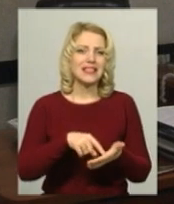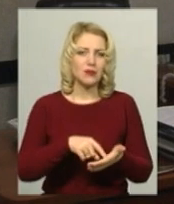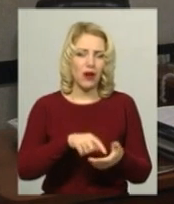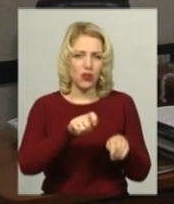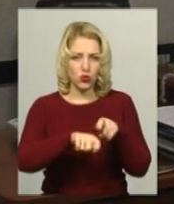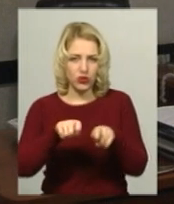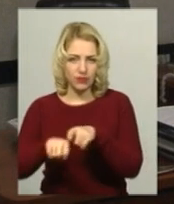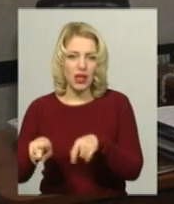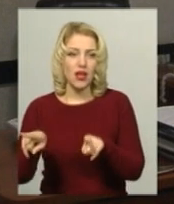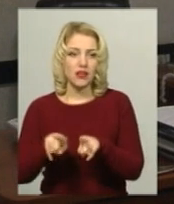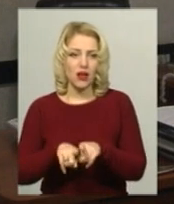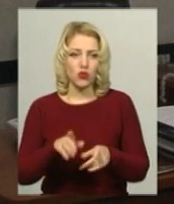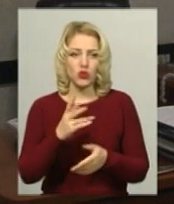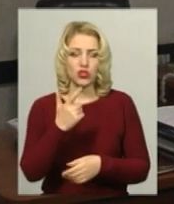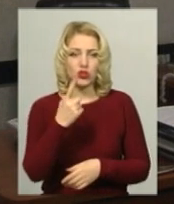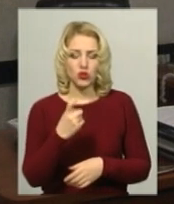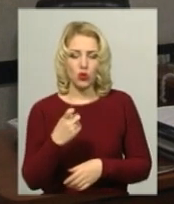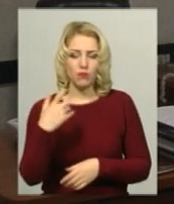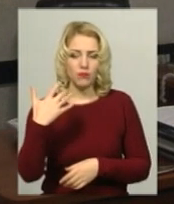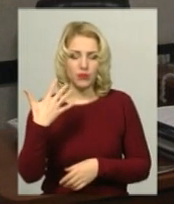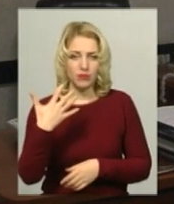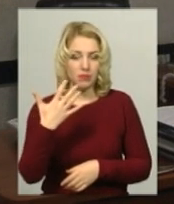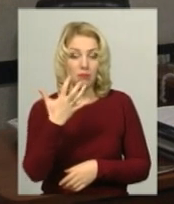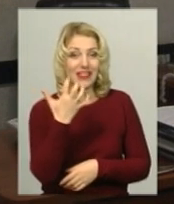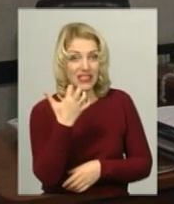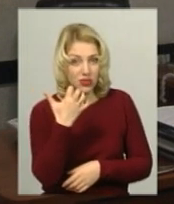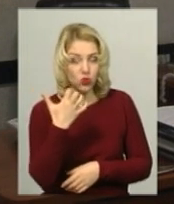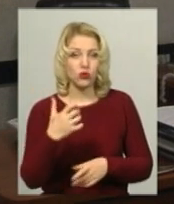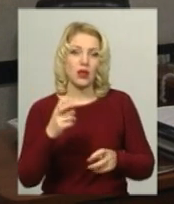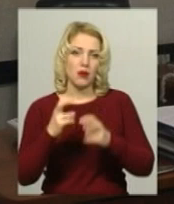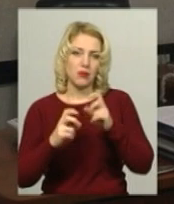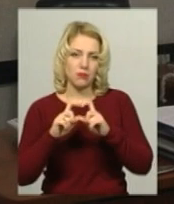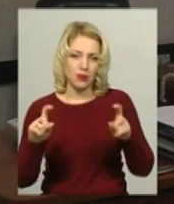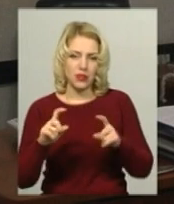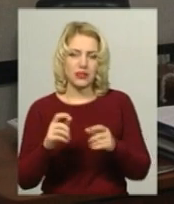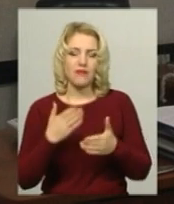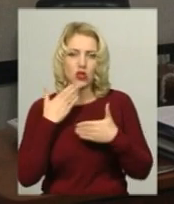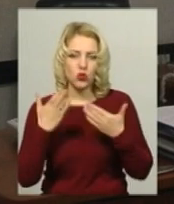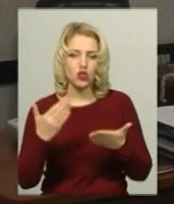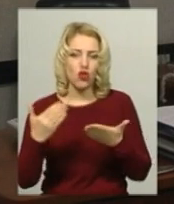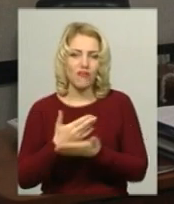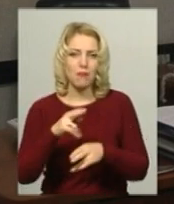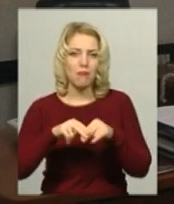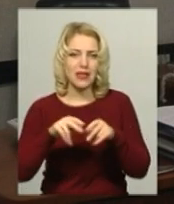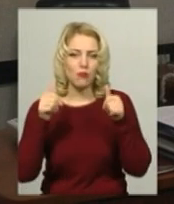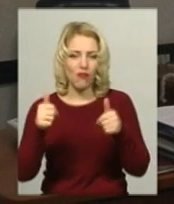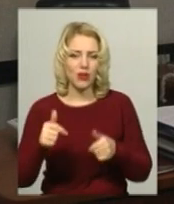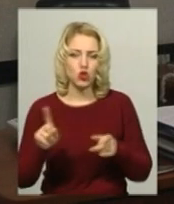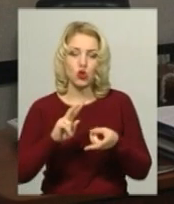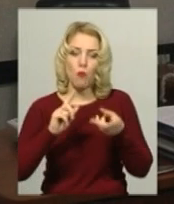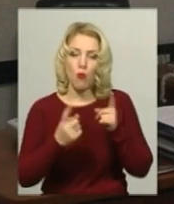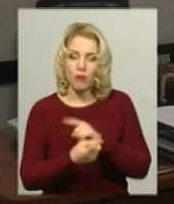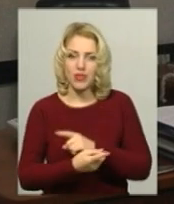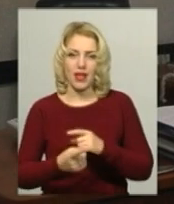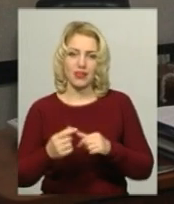Вже близько 500 підприємців звернулися з новими паспортами вивісок, щоб поміняти вивіски, щоб зробити